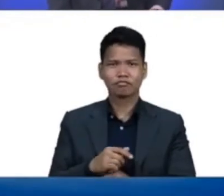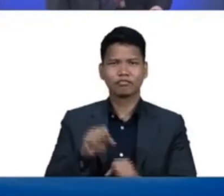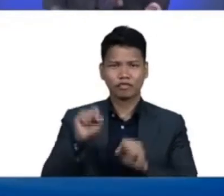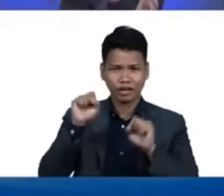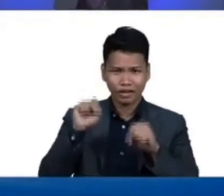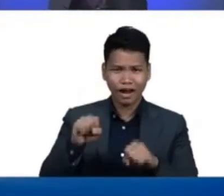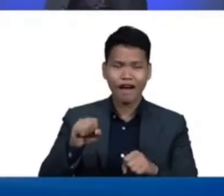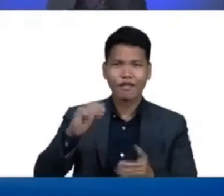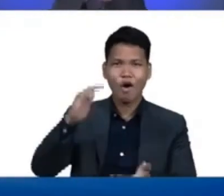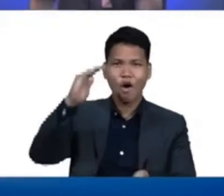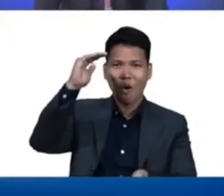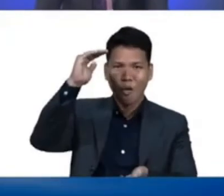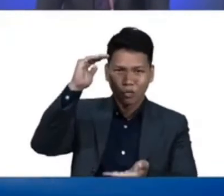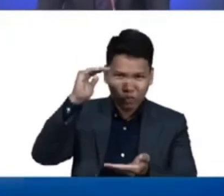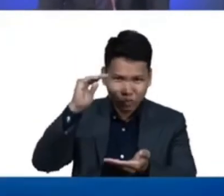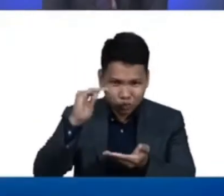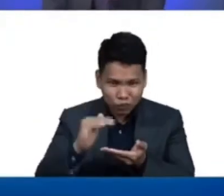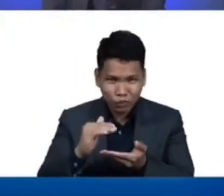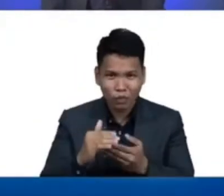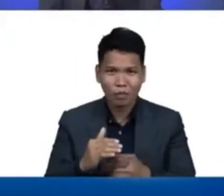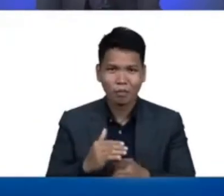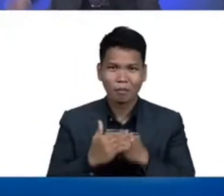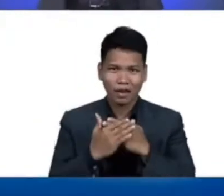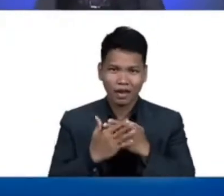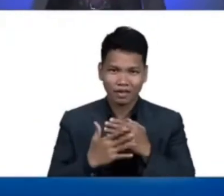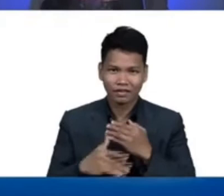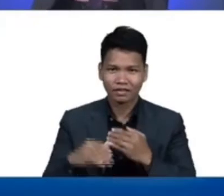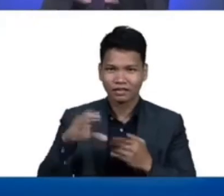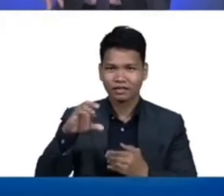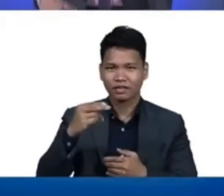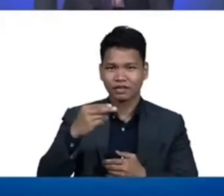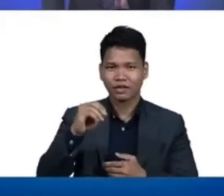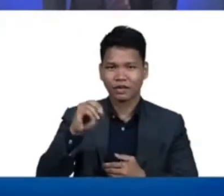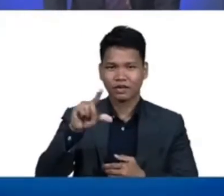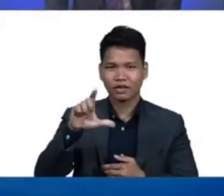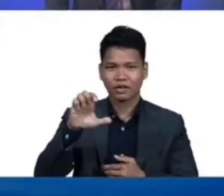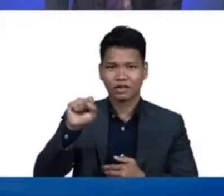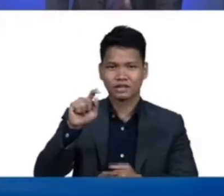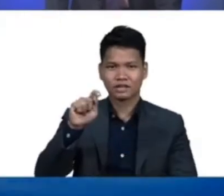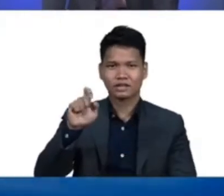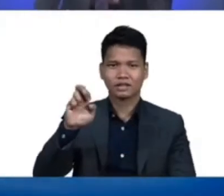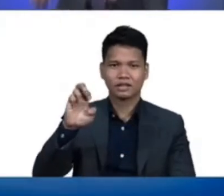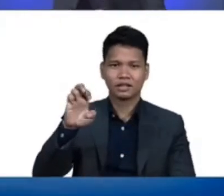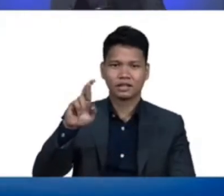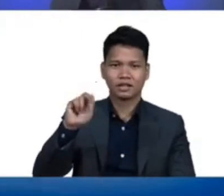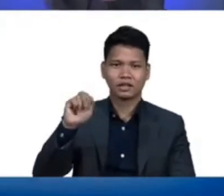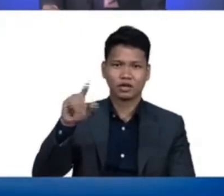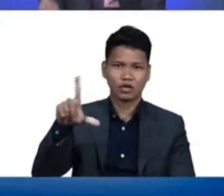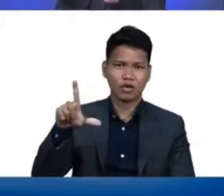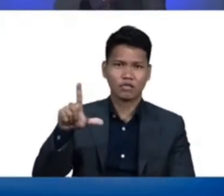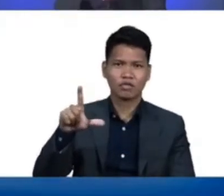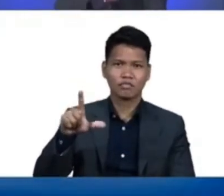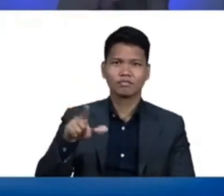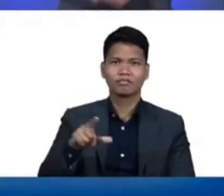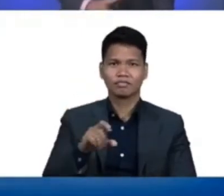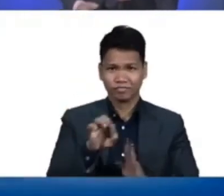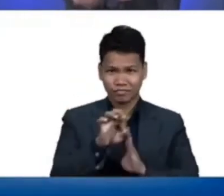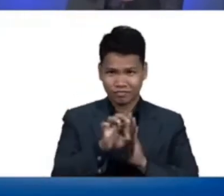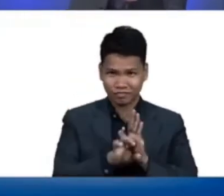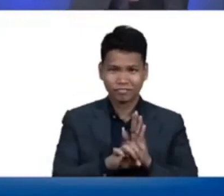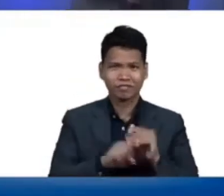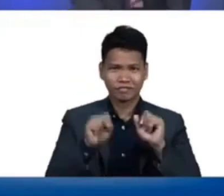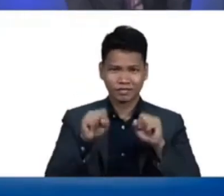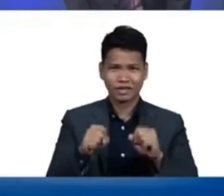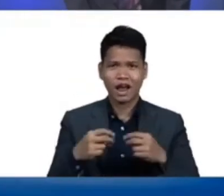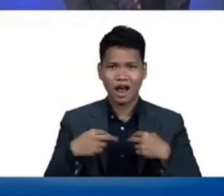level, improve blood sugar control, and lower triglyceride level. Since beans are good source